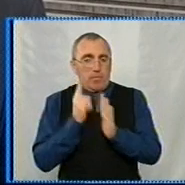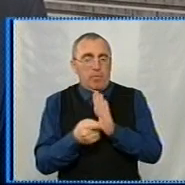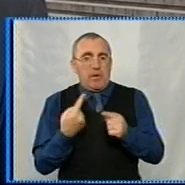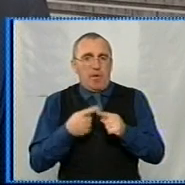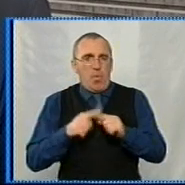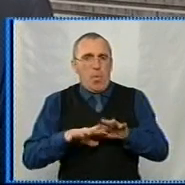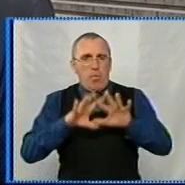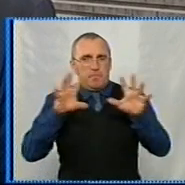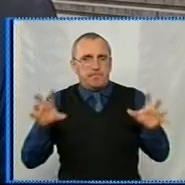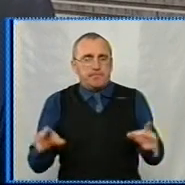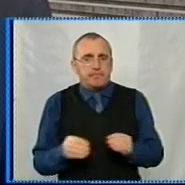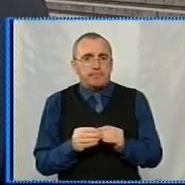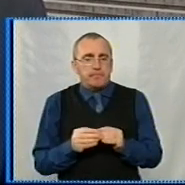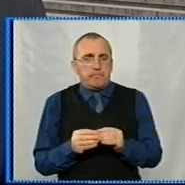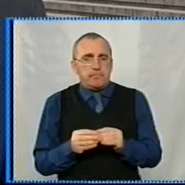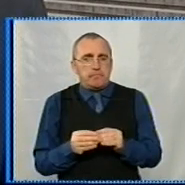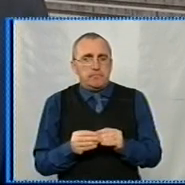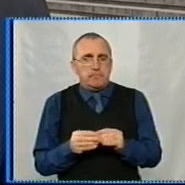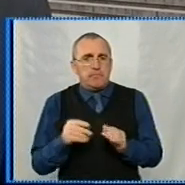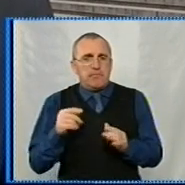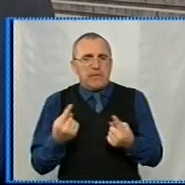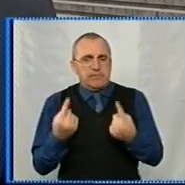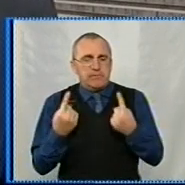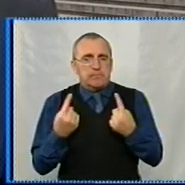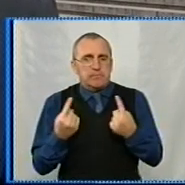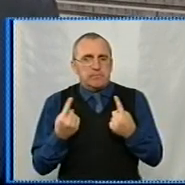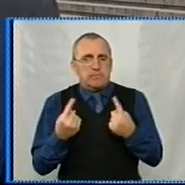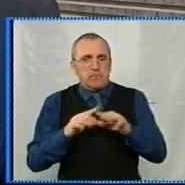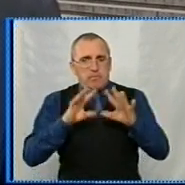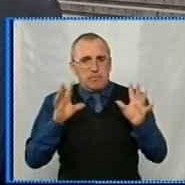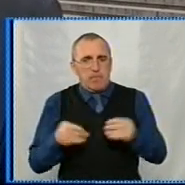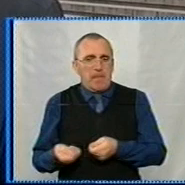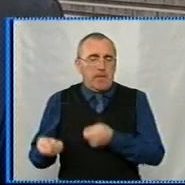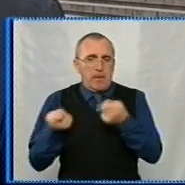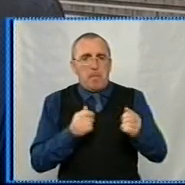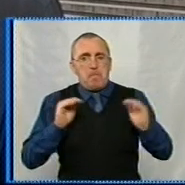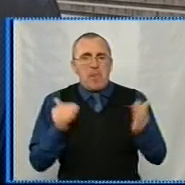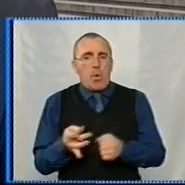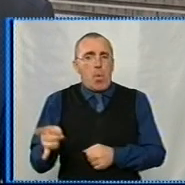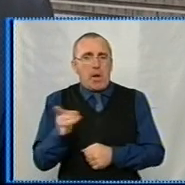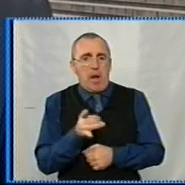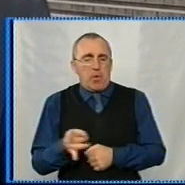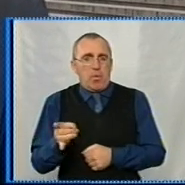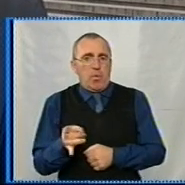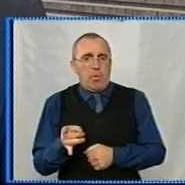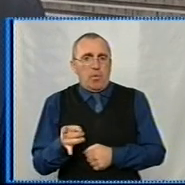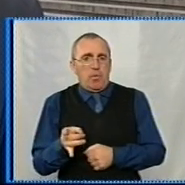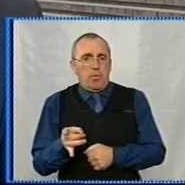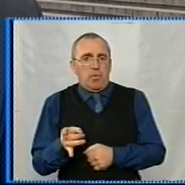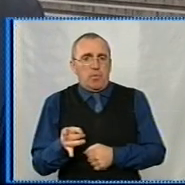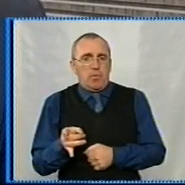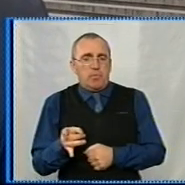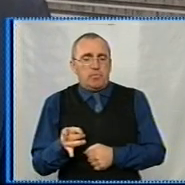такі значні за обсягами перевезень мікрорайонні, де досить